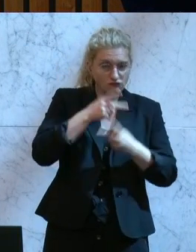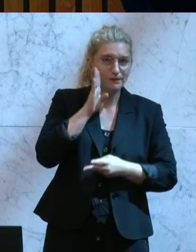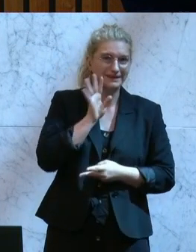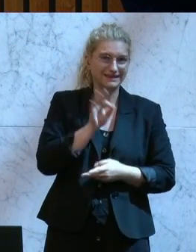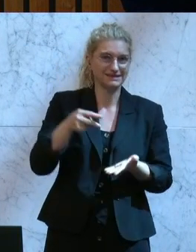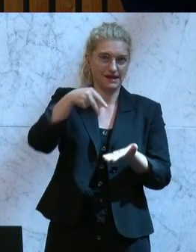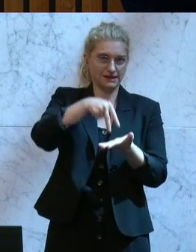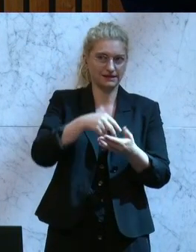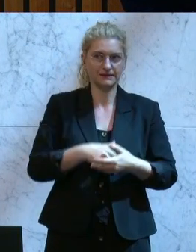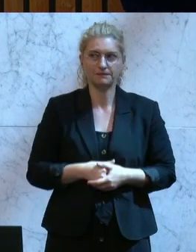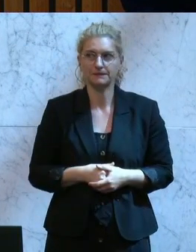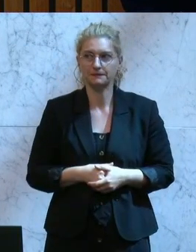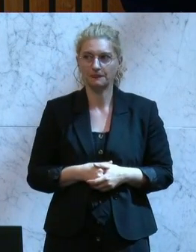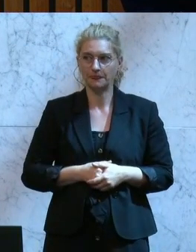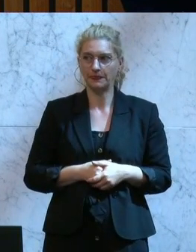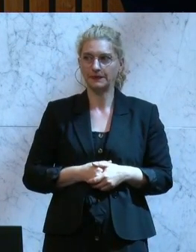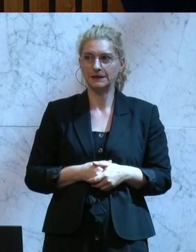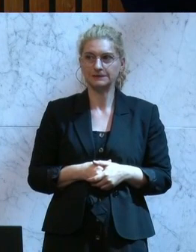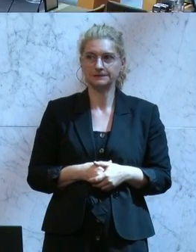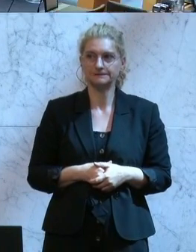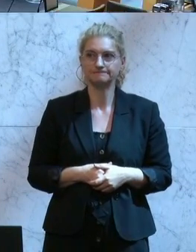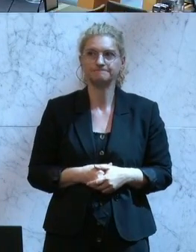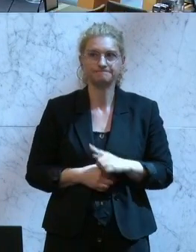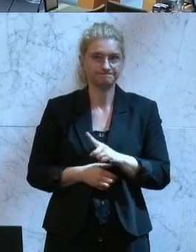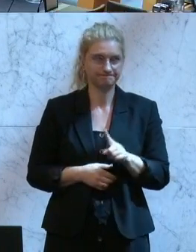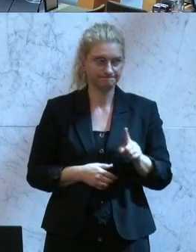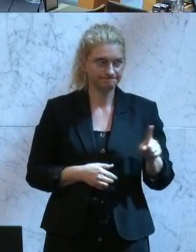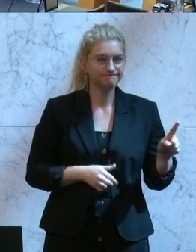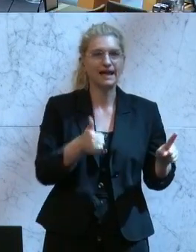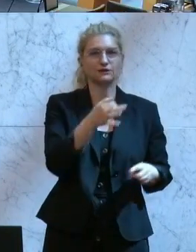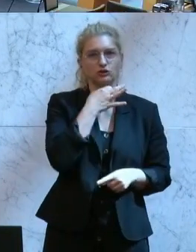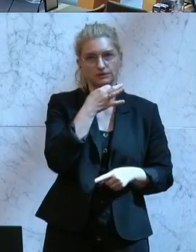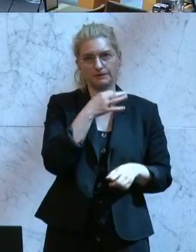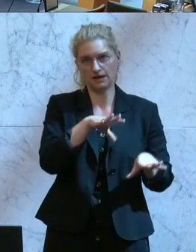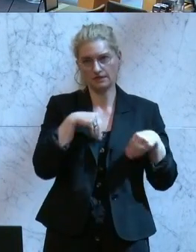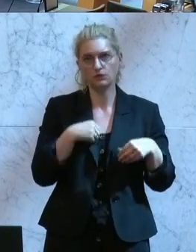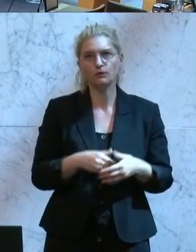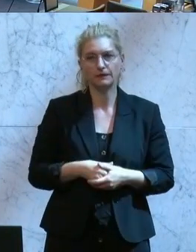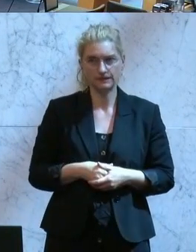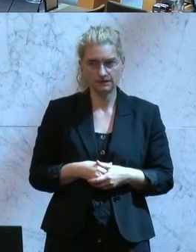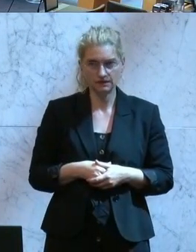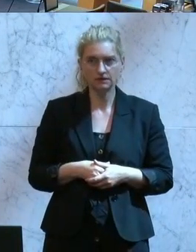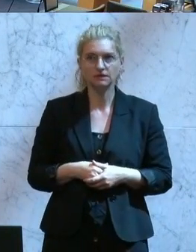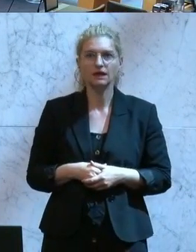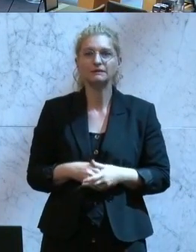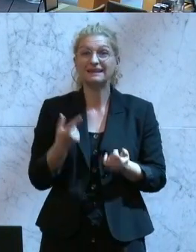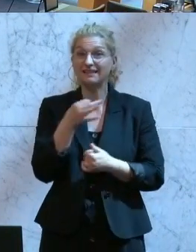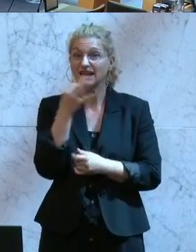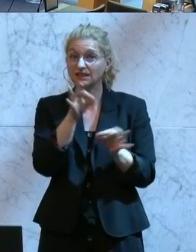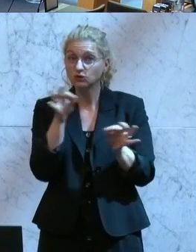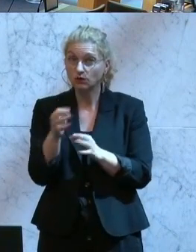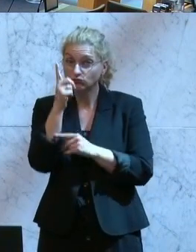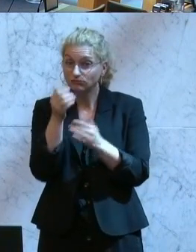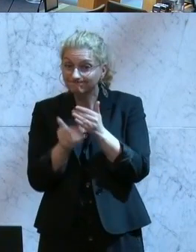bitte ich um ein dementsprechendes Zeichen. Das ist einstimmig angenommen. Bevor wir noch in die Tagesordnung